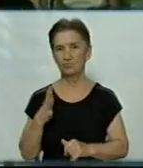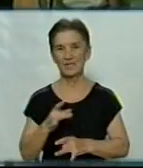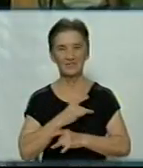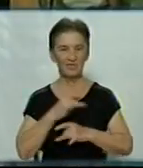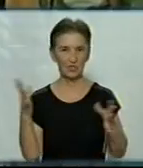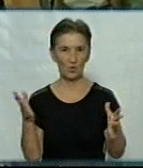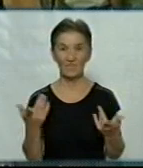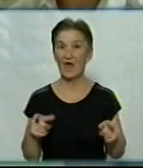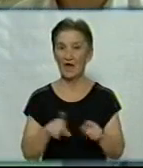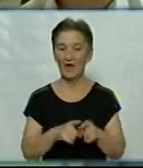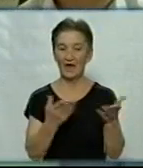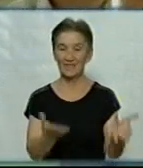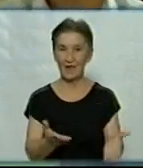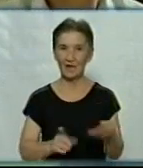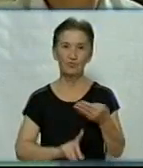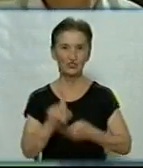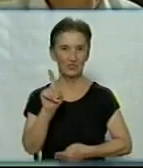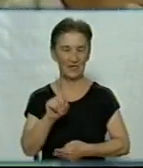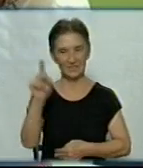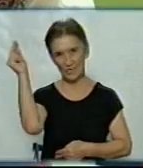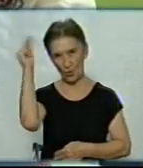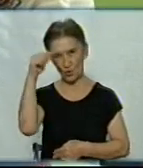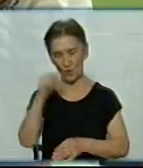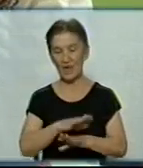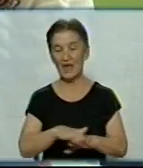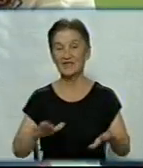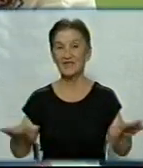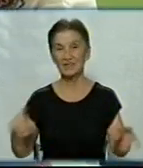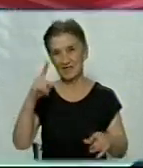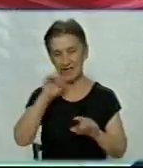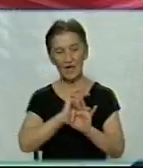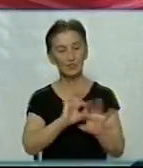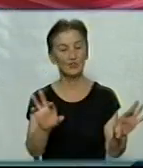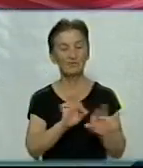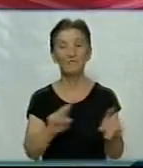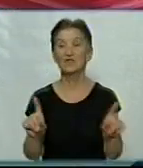Ось так розпочинається урок у першокласників. Діти розповідають, що запам'яталось на лінійці.